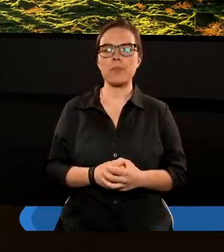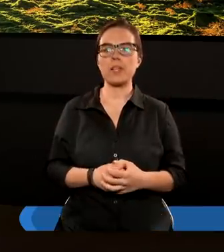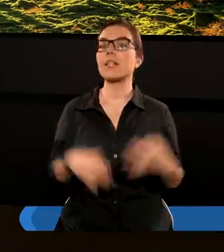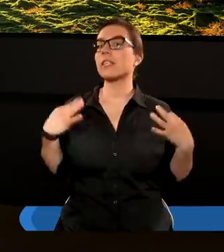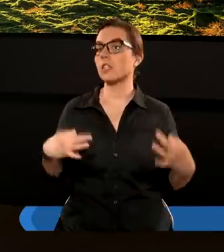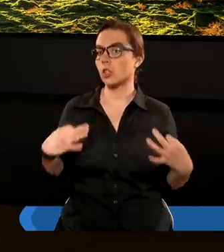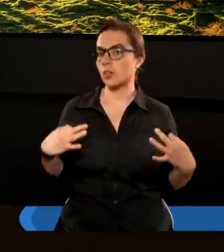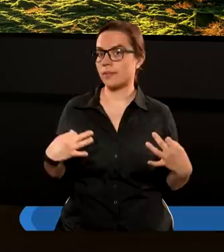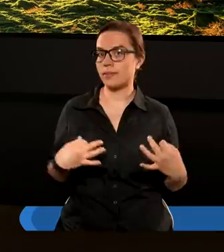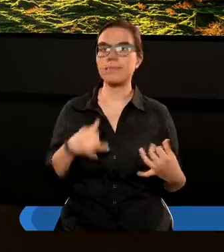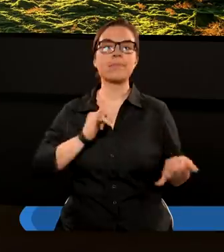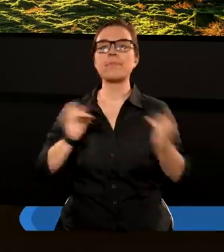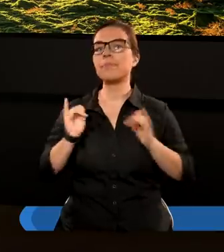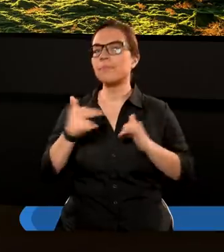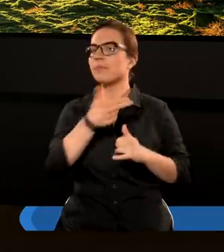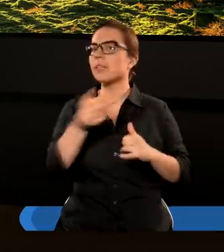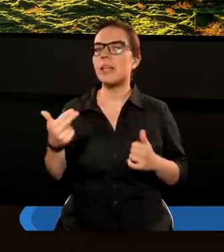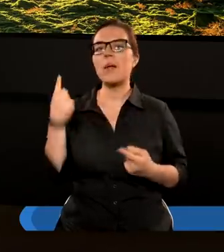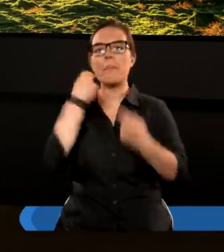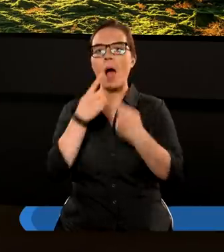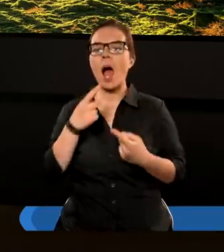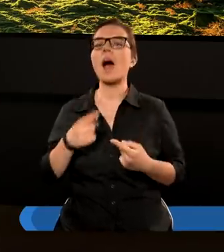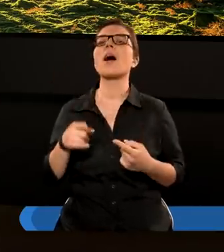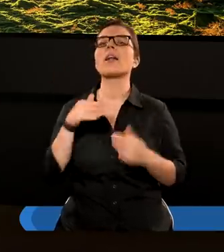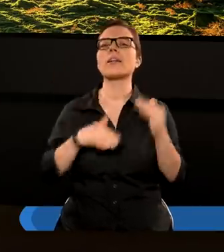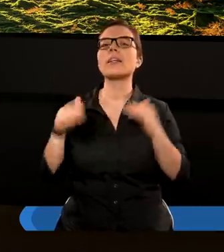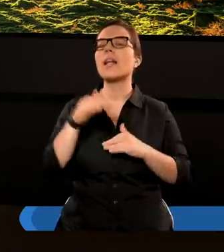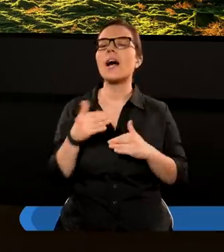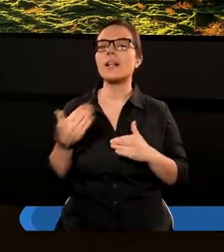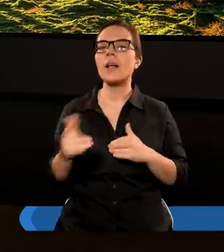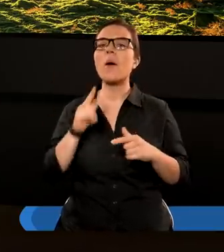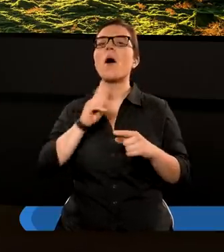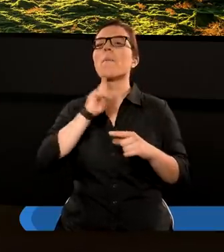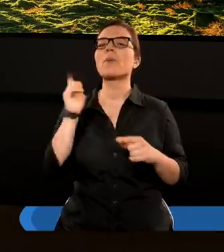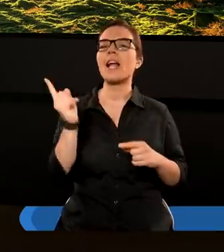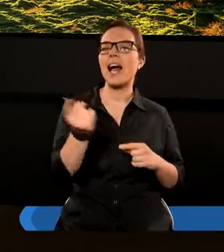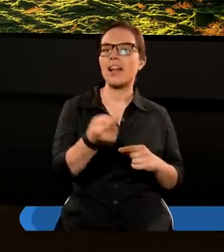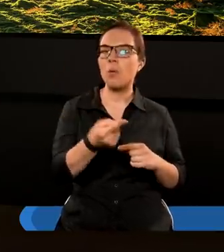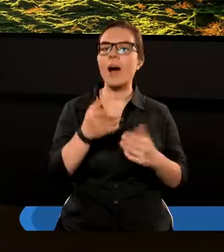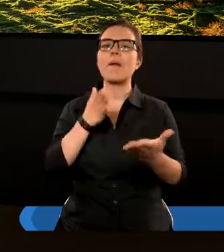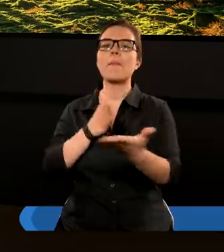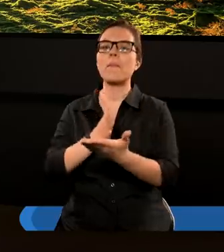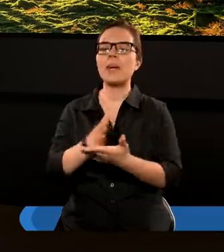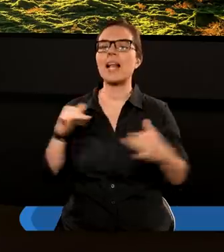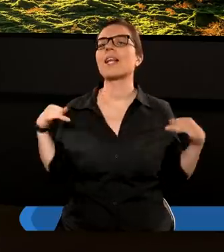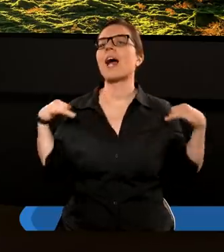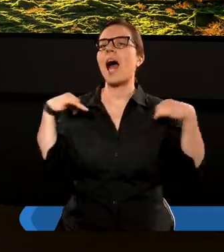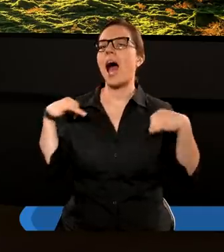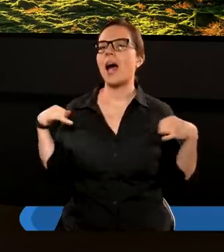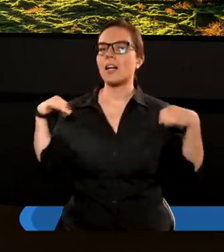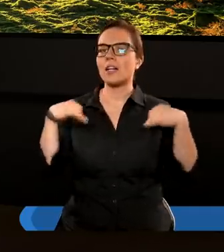Dzisiaj będziemy zastanawiać się nad przesłaniem trzech aniołów